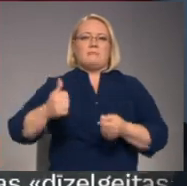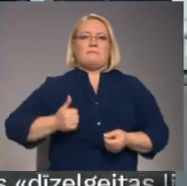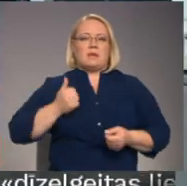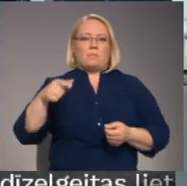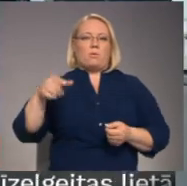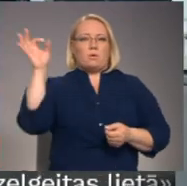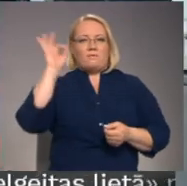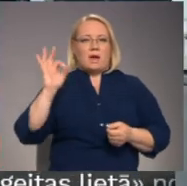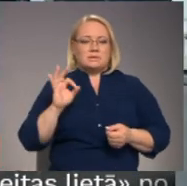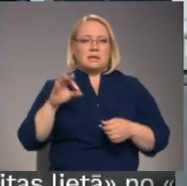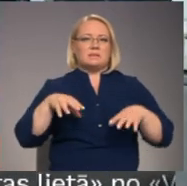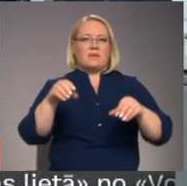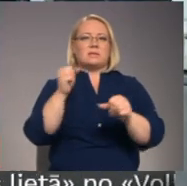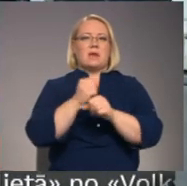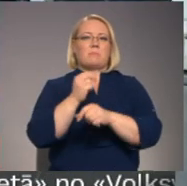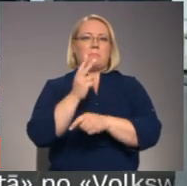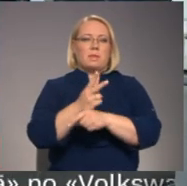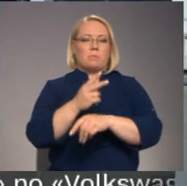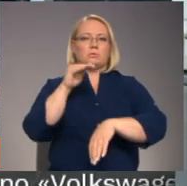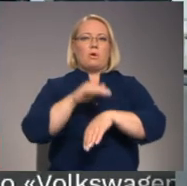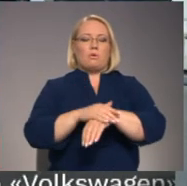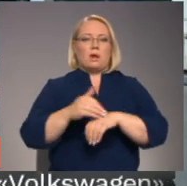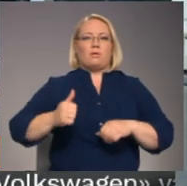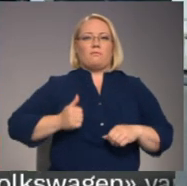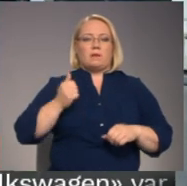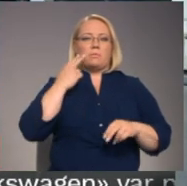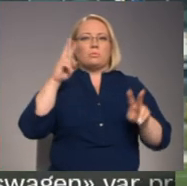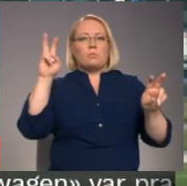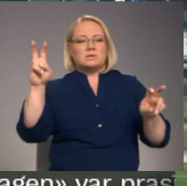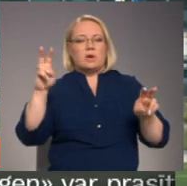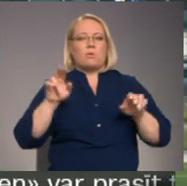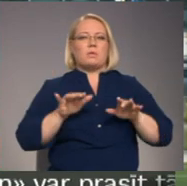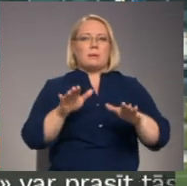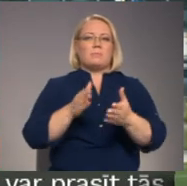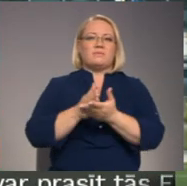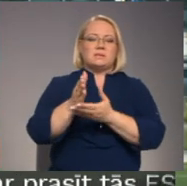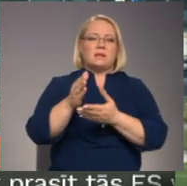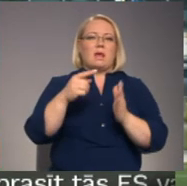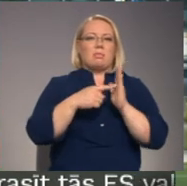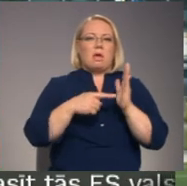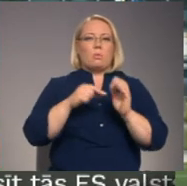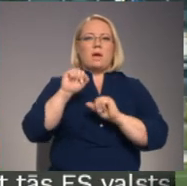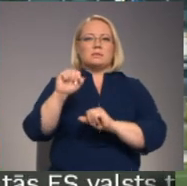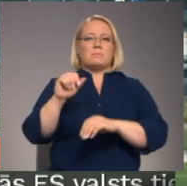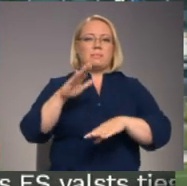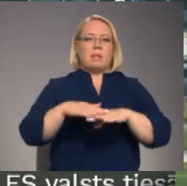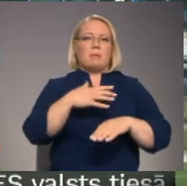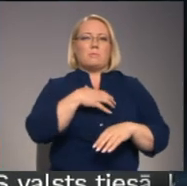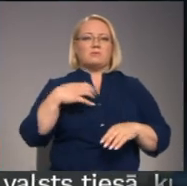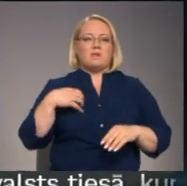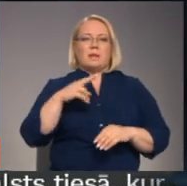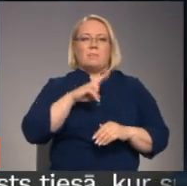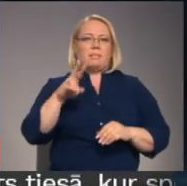kurā vācietis veids darba pienākumus. Konkrētu uzņēmuma, nosaukumu un darbības virzienu datu aizsardzības dēļ pašvaldība neatklāja.